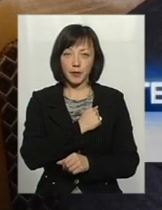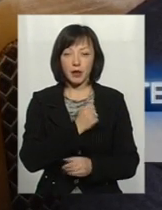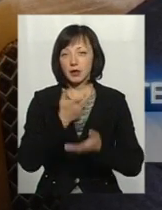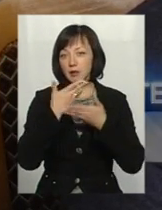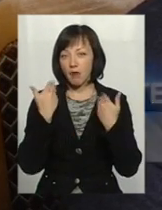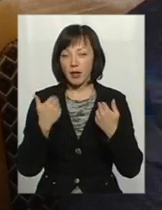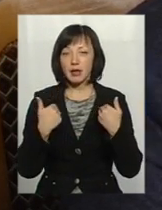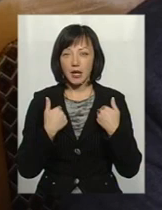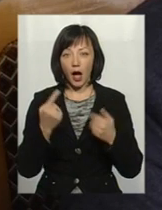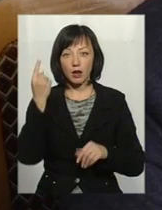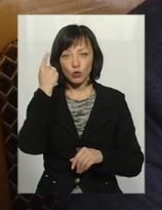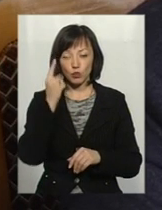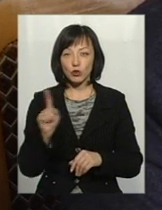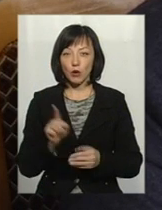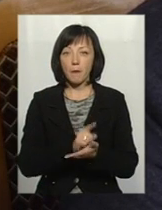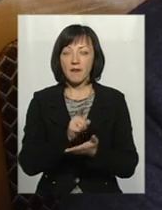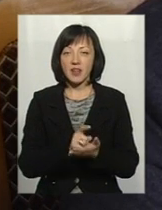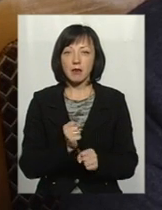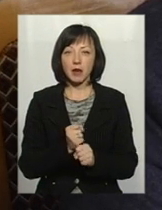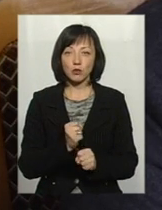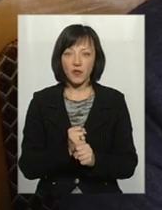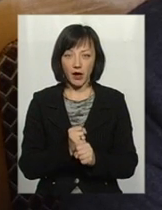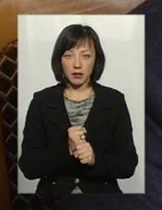немає. Я думаю, що повинні працювати